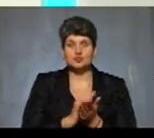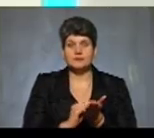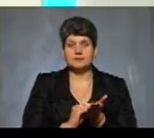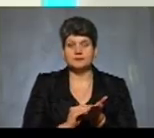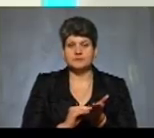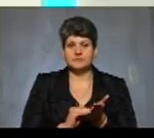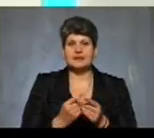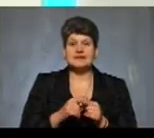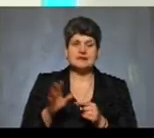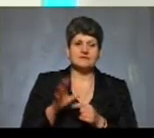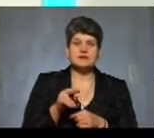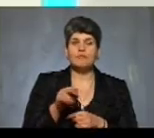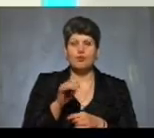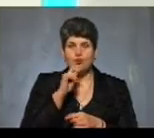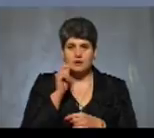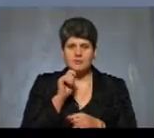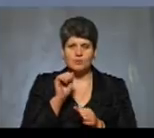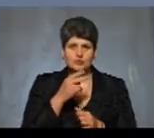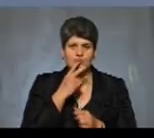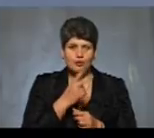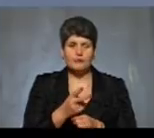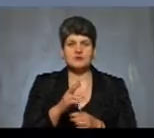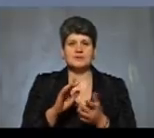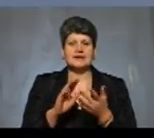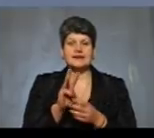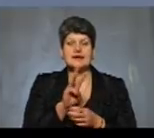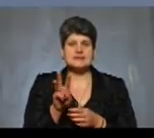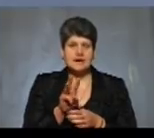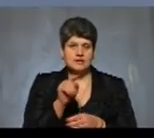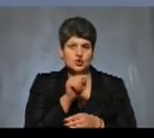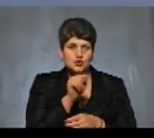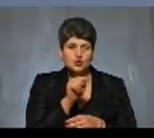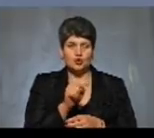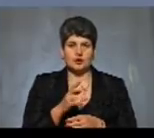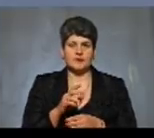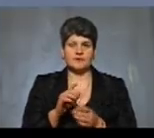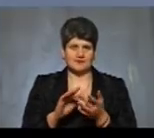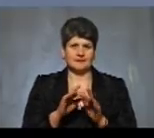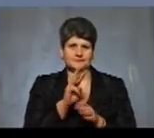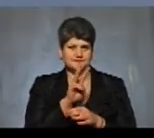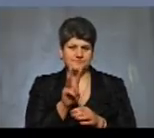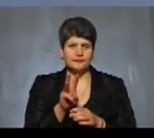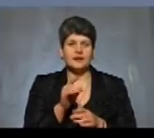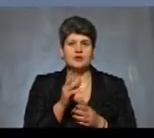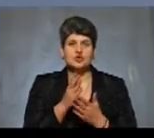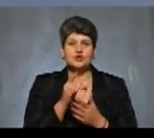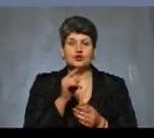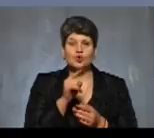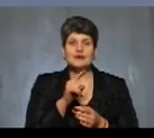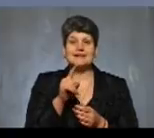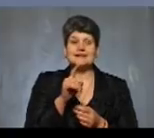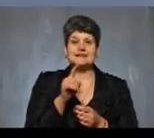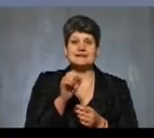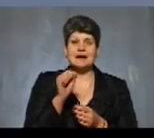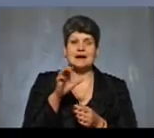абсолютно по Україні. Ми можемо бачити на сайті Держлікслужби, що, наприклад, той чи інший лікарський засіб, та чи інша серія, наголошую, серія